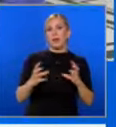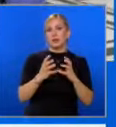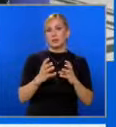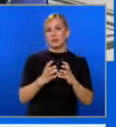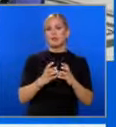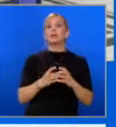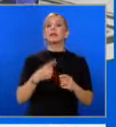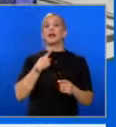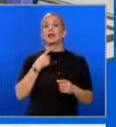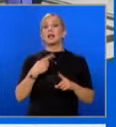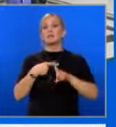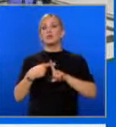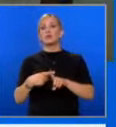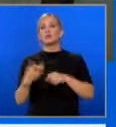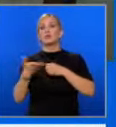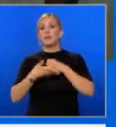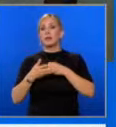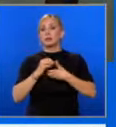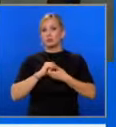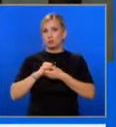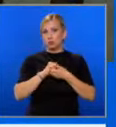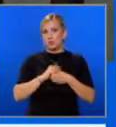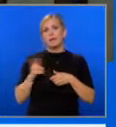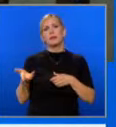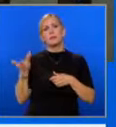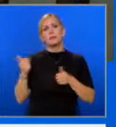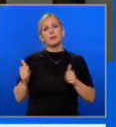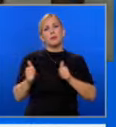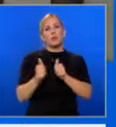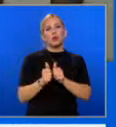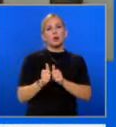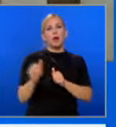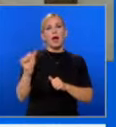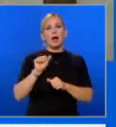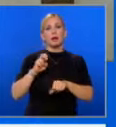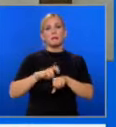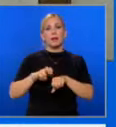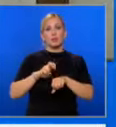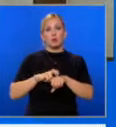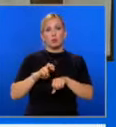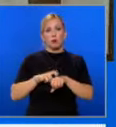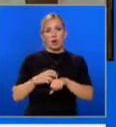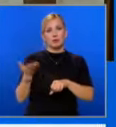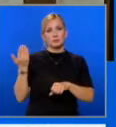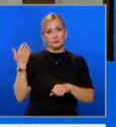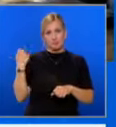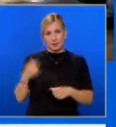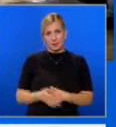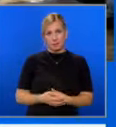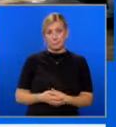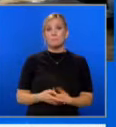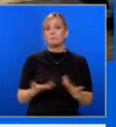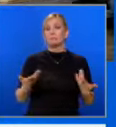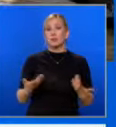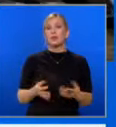които пък бяха партньори на лоялните на Ахмет Доган в коалицията, която получи отказ за регистрация, а